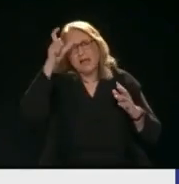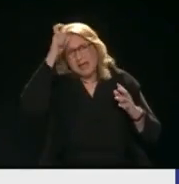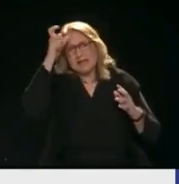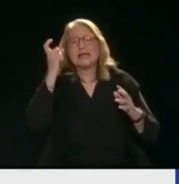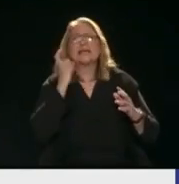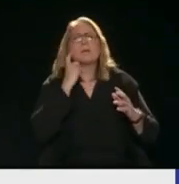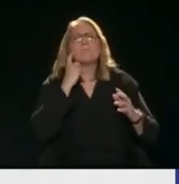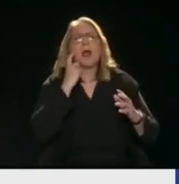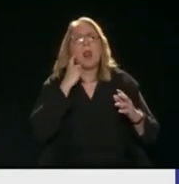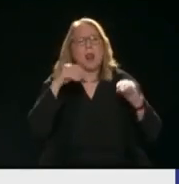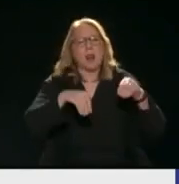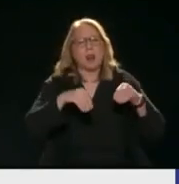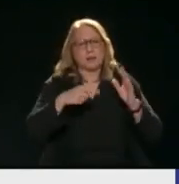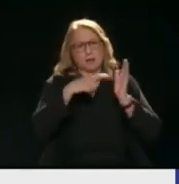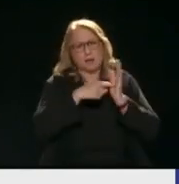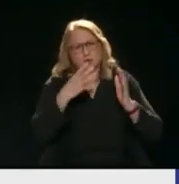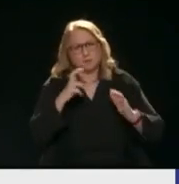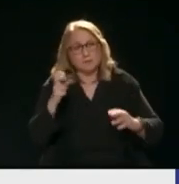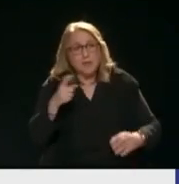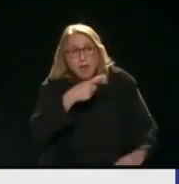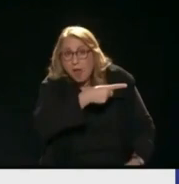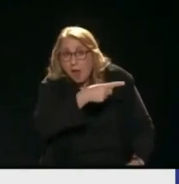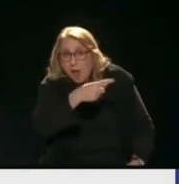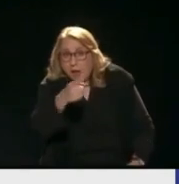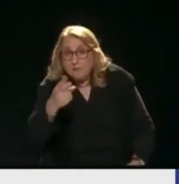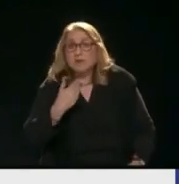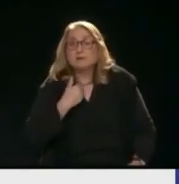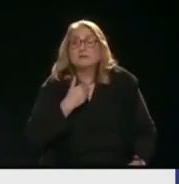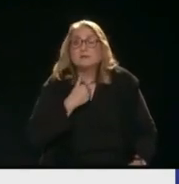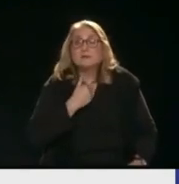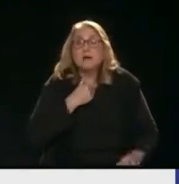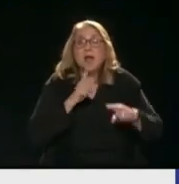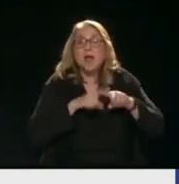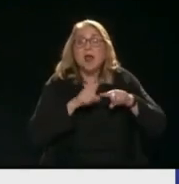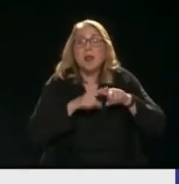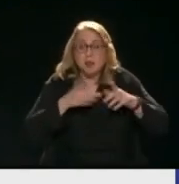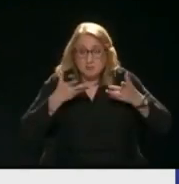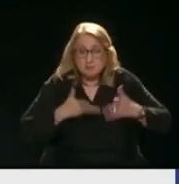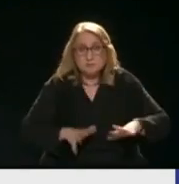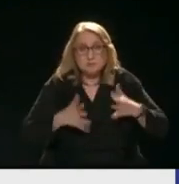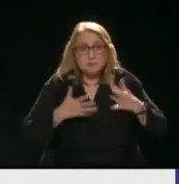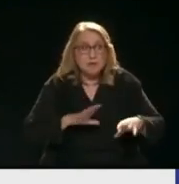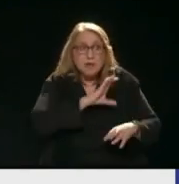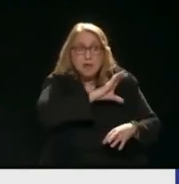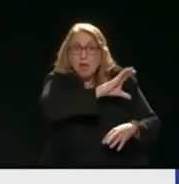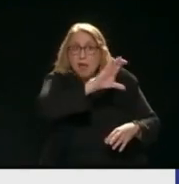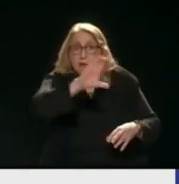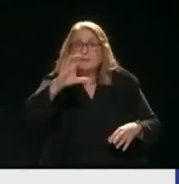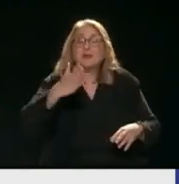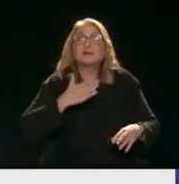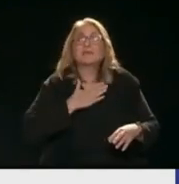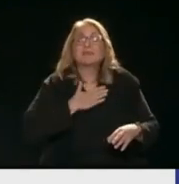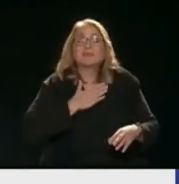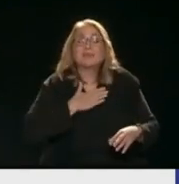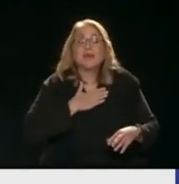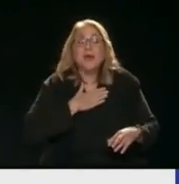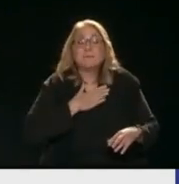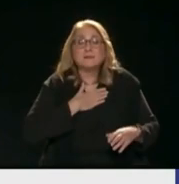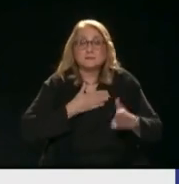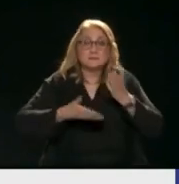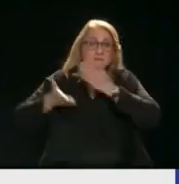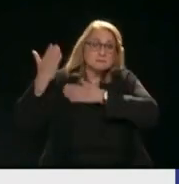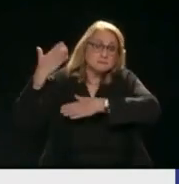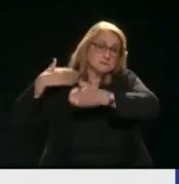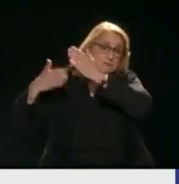Εκεί είναι οι υγιοι των προγόνων μου Είναι τα τοπονίμια τα δικά μου Αυτή η χώρα είναι δικιά μου Και υπάρχουν συνθήκες Πώς η Τουρκία θα